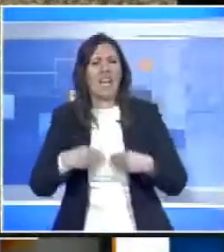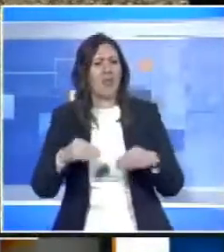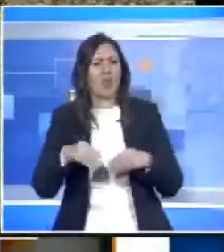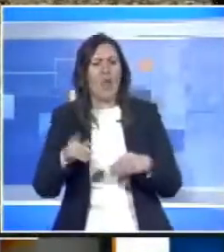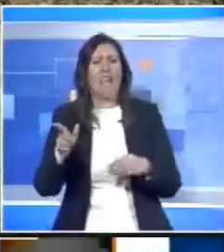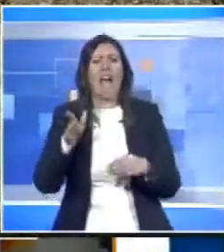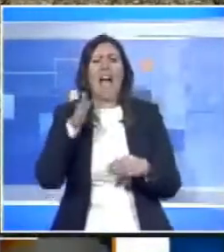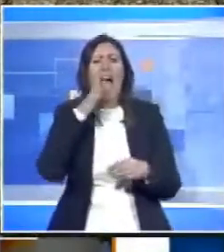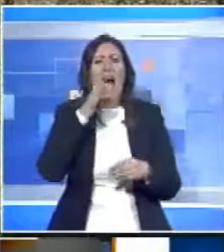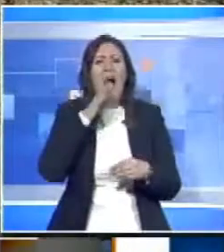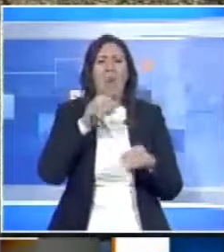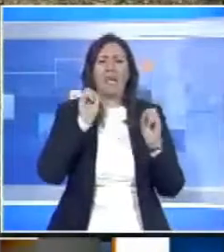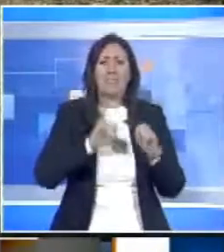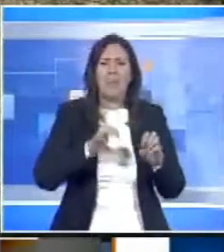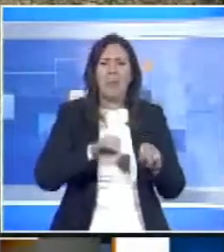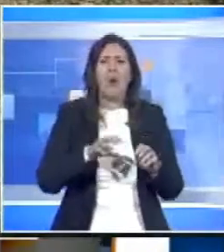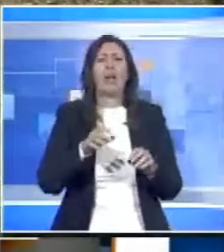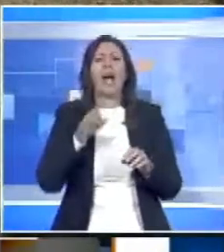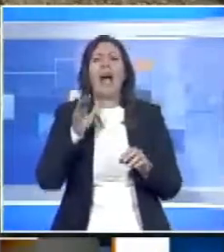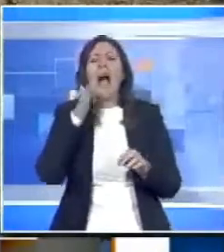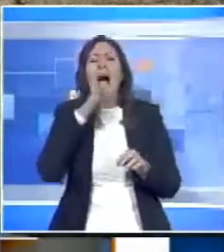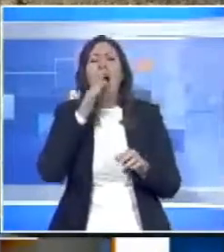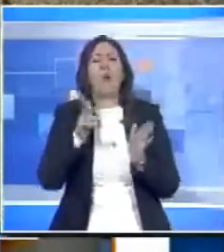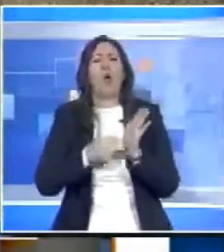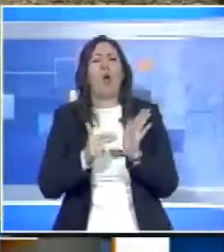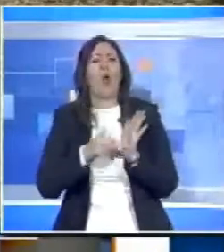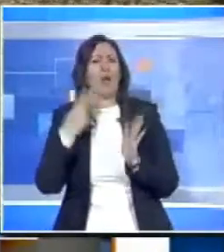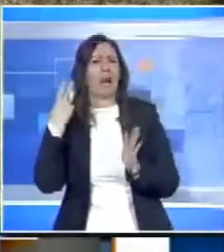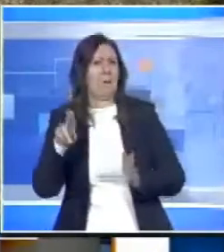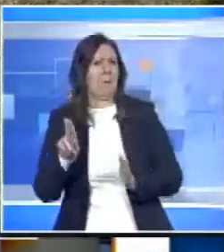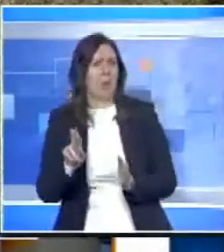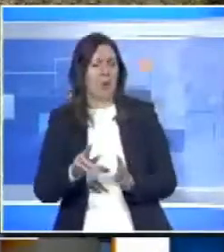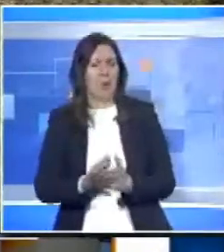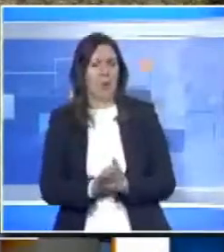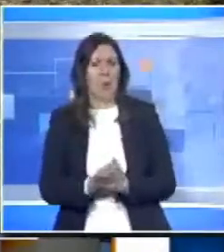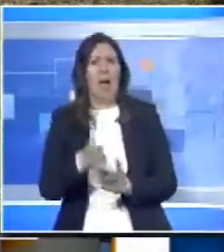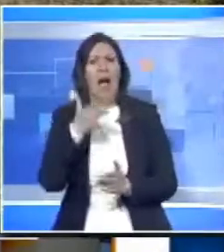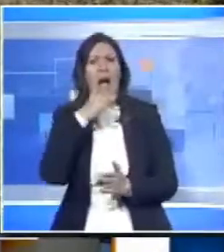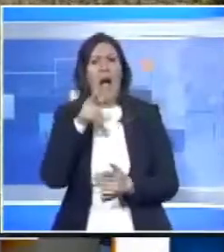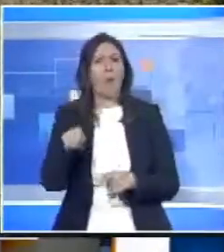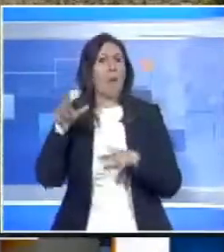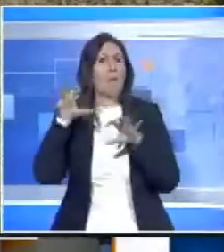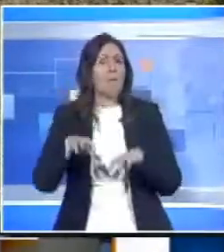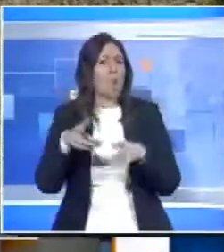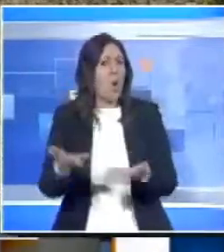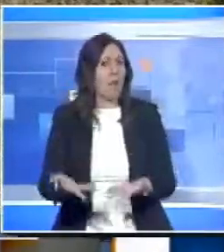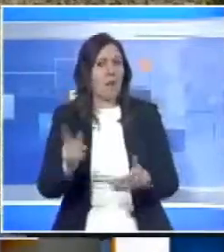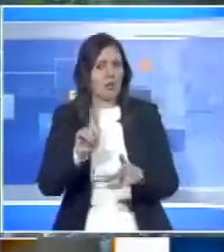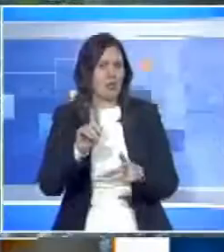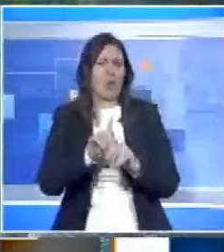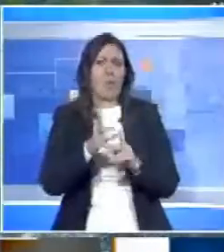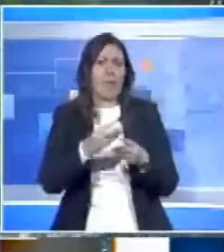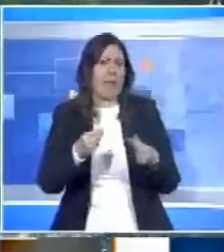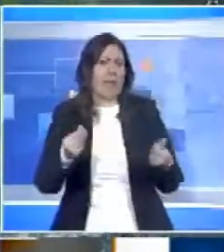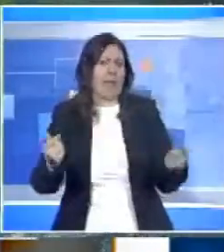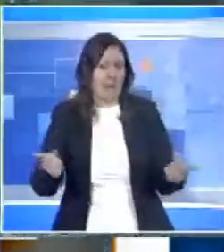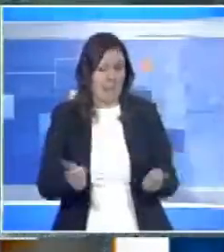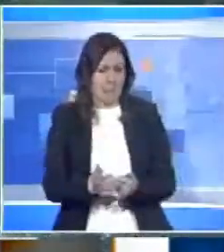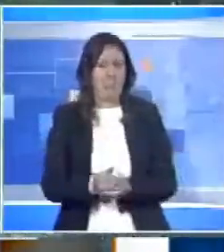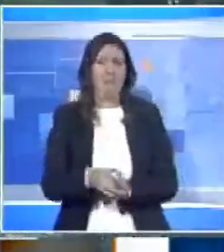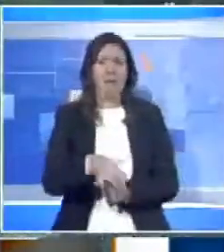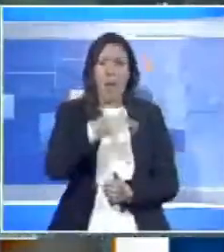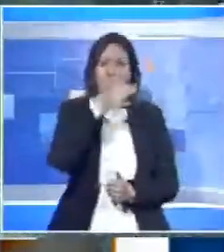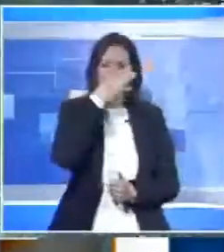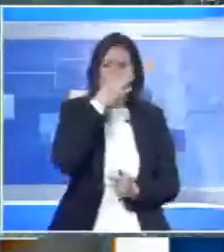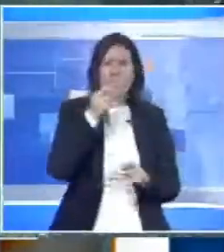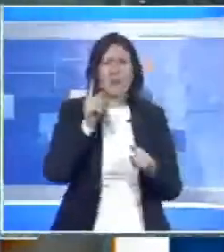sporca, blu, è blu l'acqua, non è acqua così quando piove, che bella limpida. Ma oltre al cattivo odore a